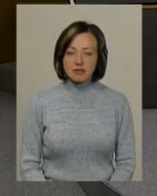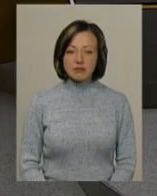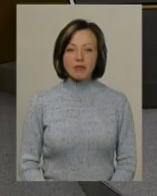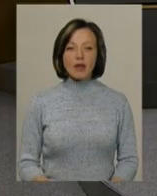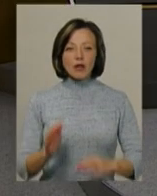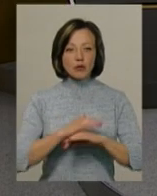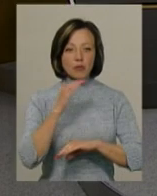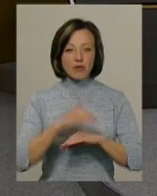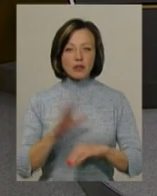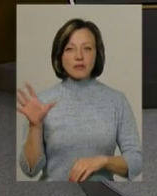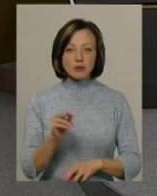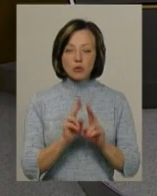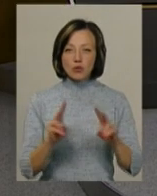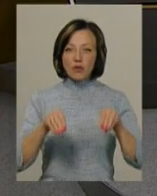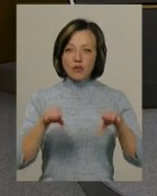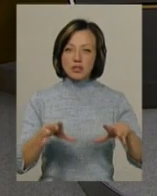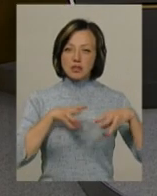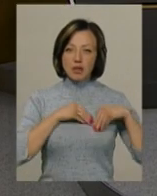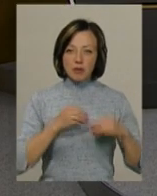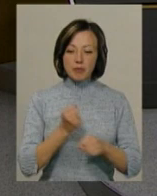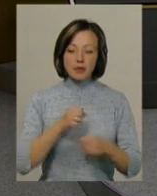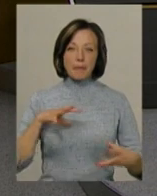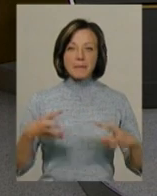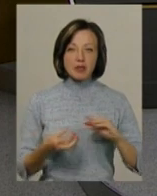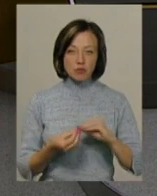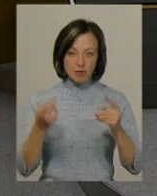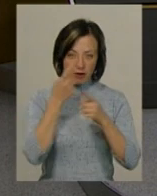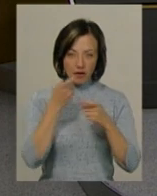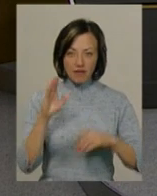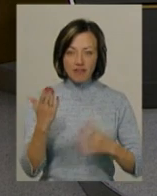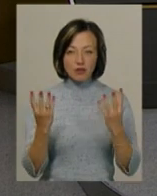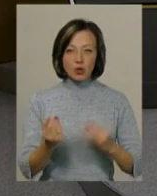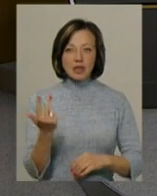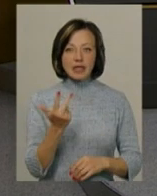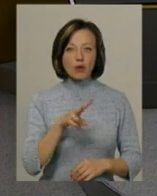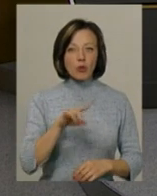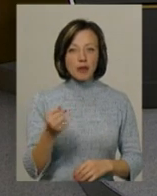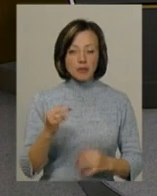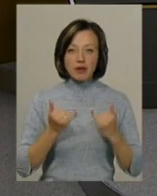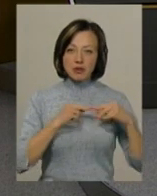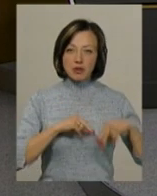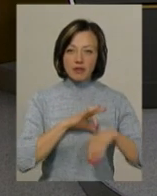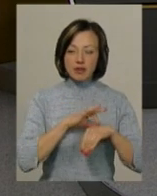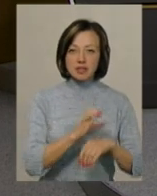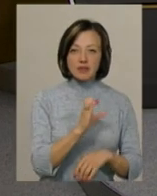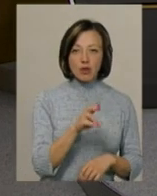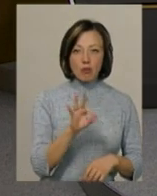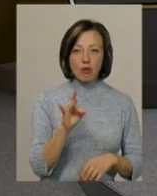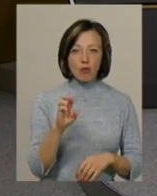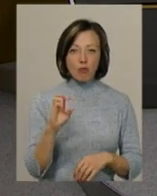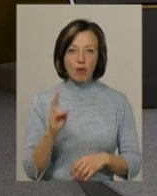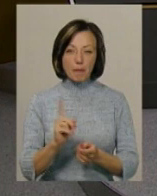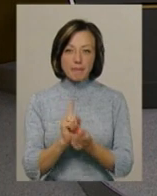Доброго вечора усім, хто вирішив разом із нами підбити інформаційний підсумок. Вівторка, 3 липня. Студія ведуча Світлана Поробок,